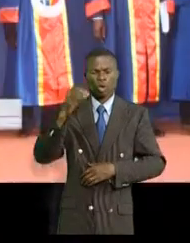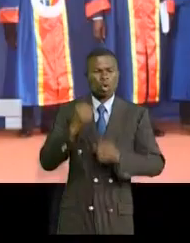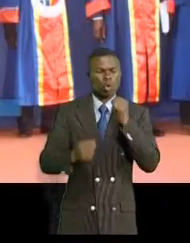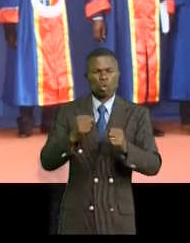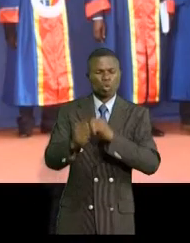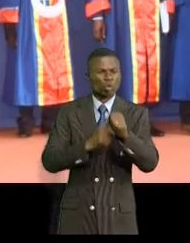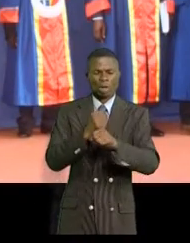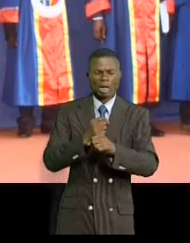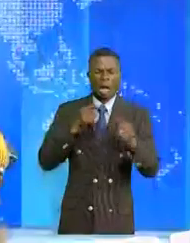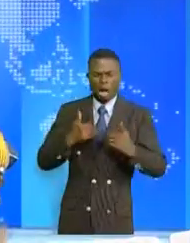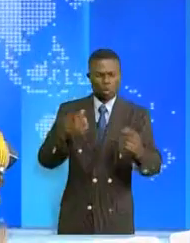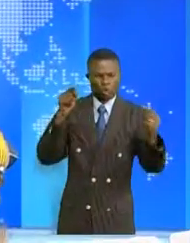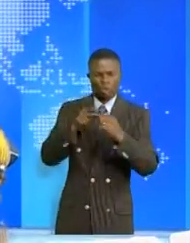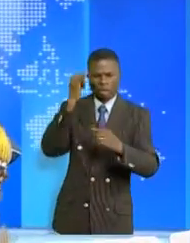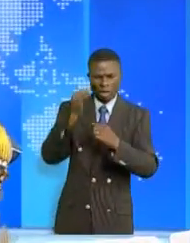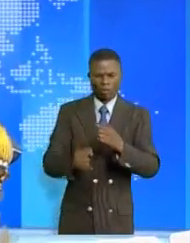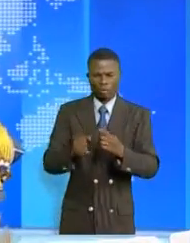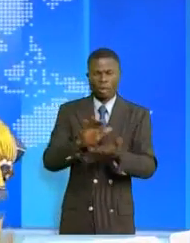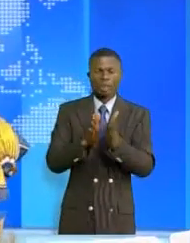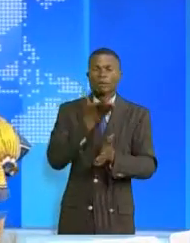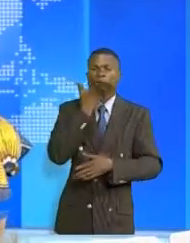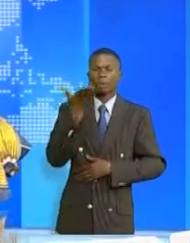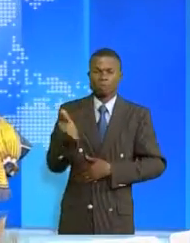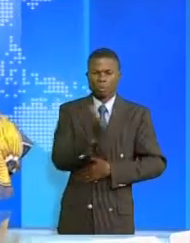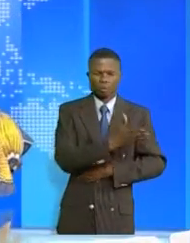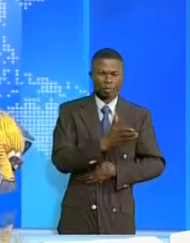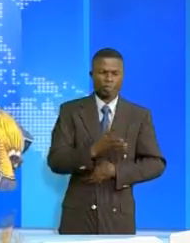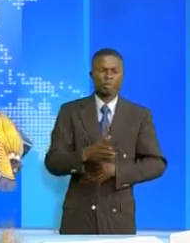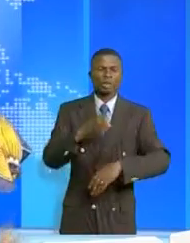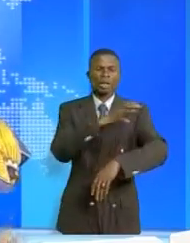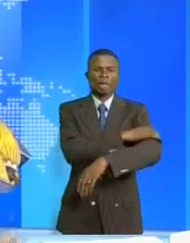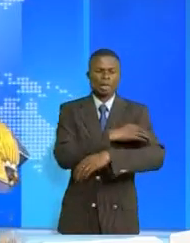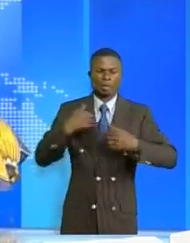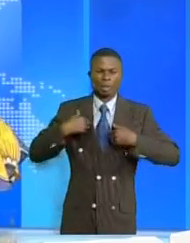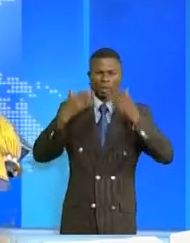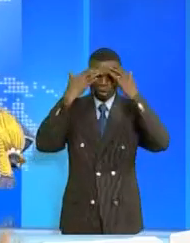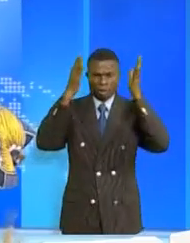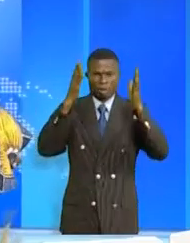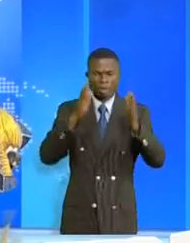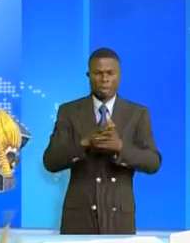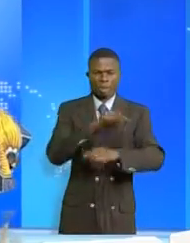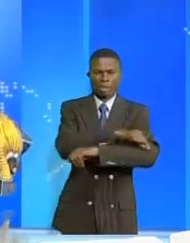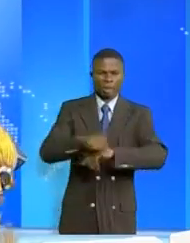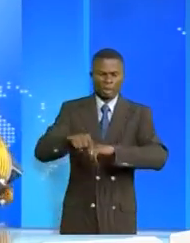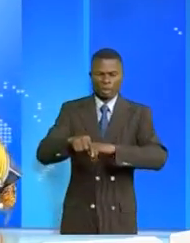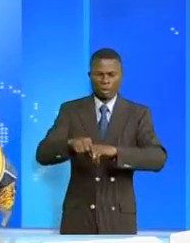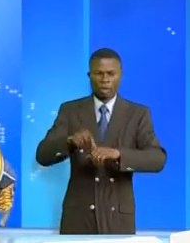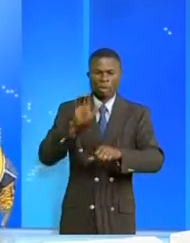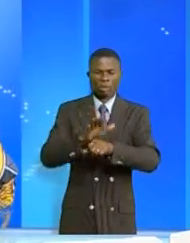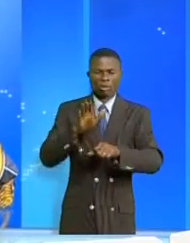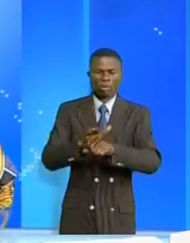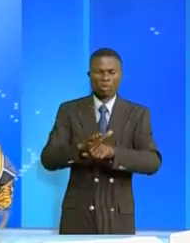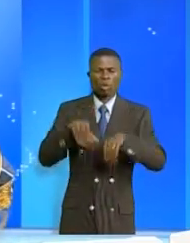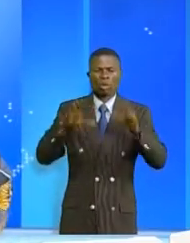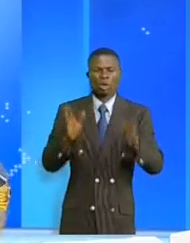d'âge jusqu'au bout. Rendons-nous au cœur en Égypte où un nouveau siège bien équipé de la diaspora